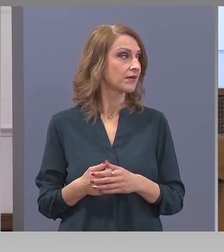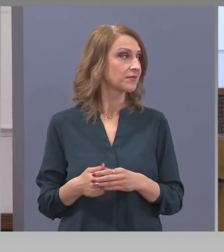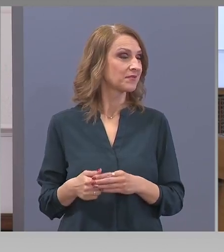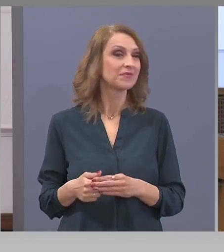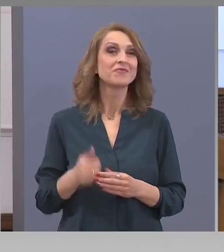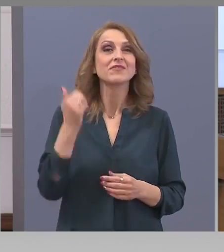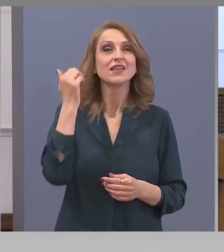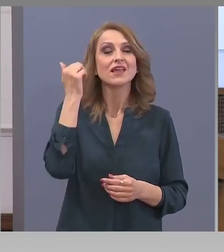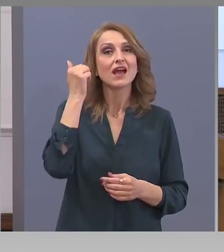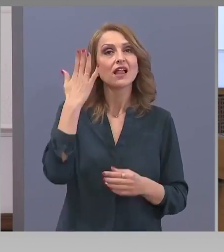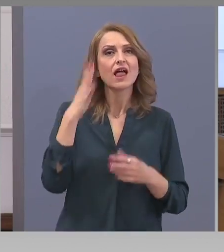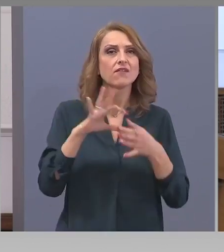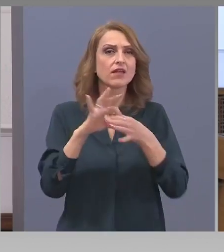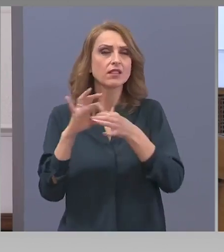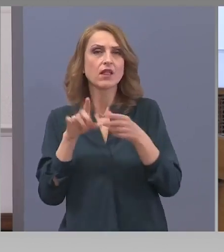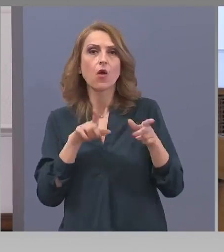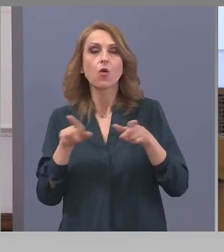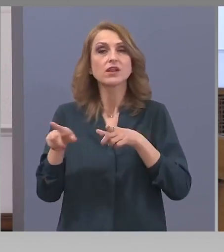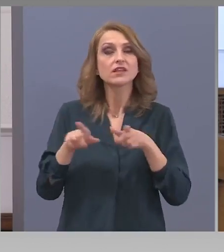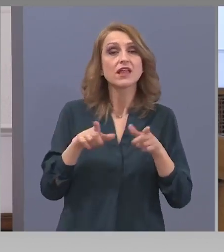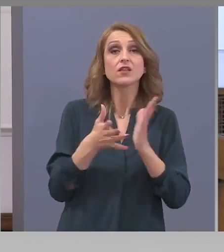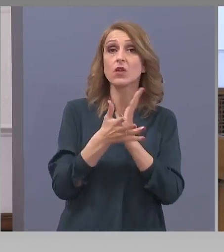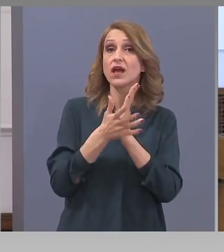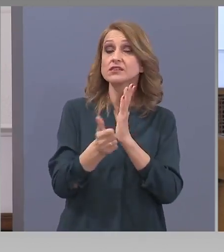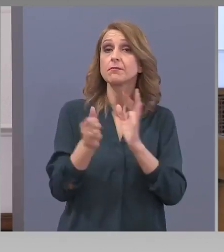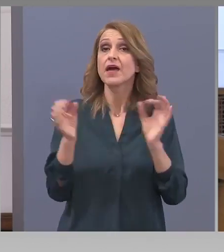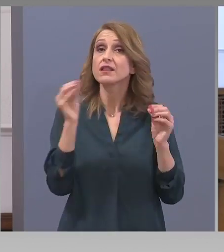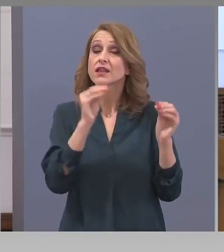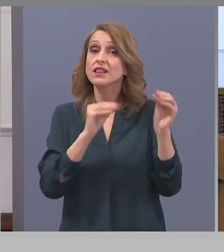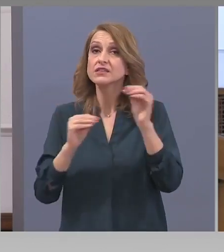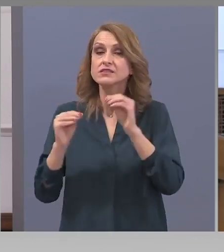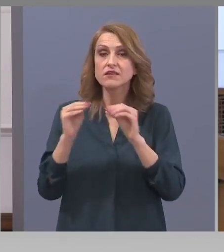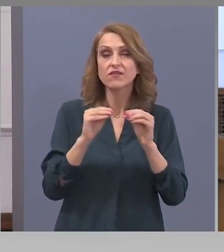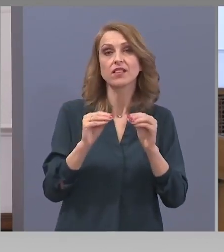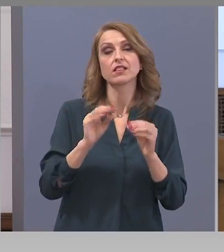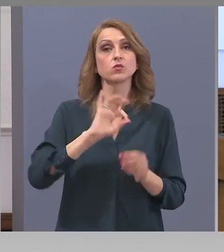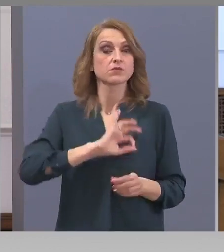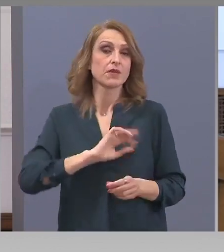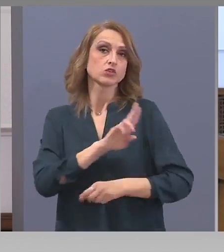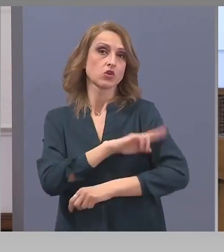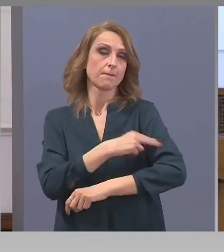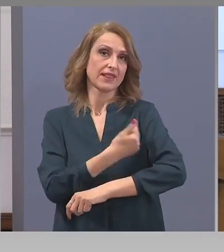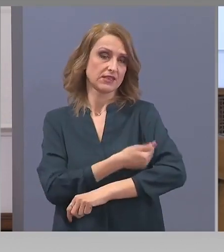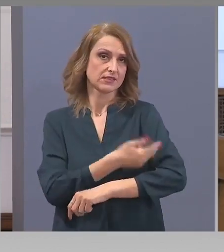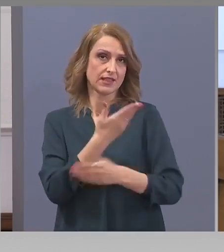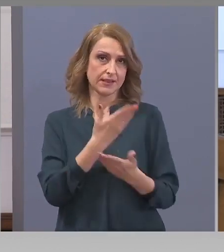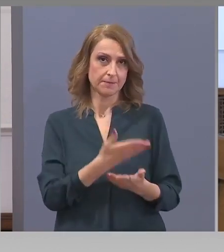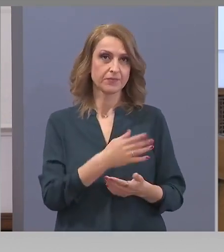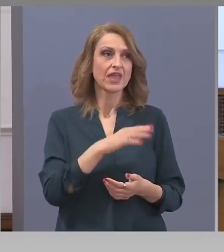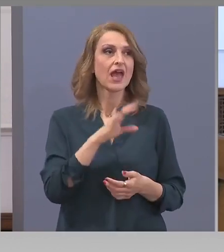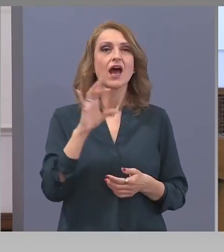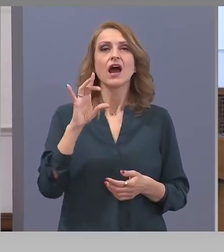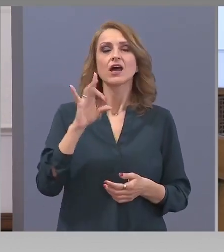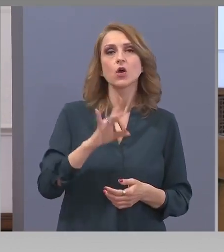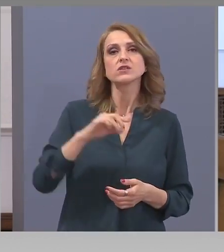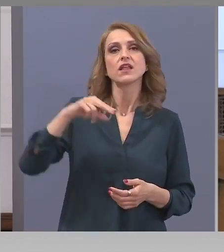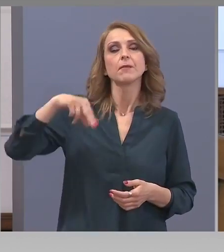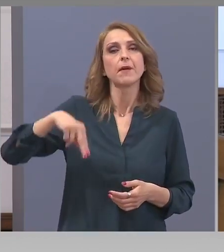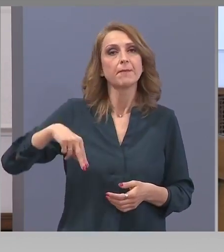Главен координатор на експертен съвет по успешна медицина. Доцент Росен Калпачки.